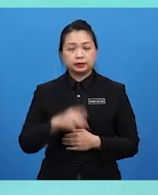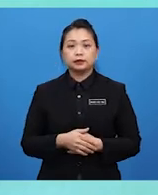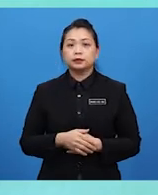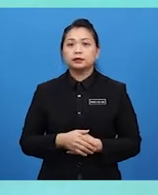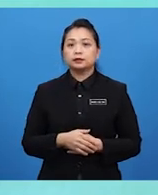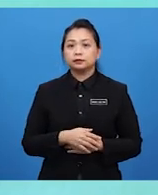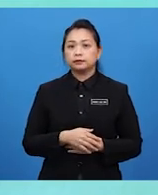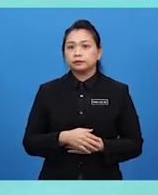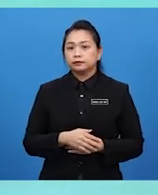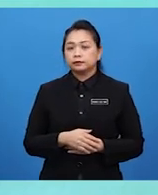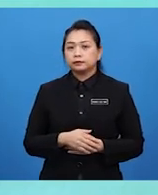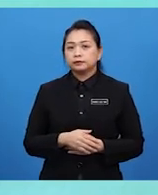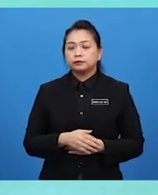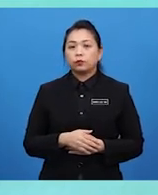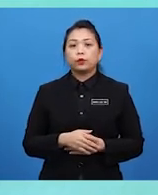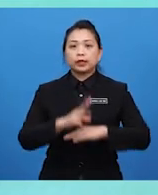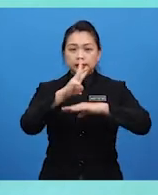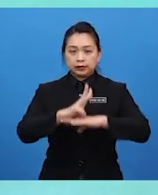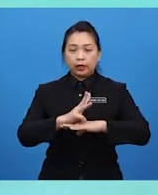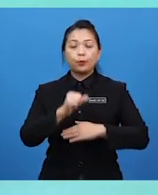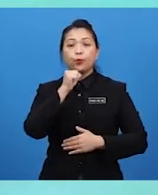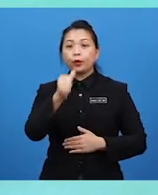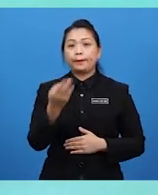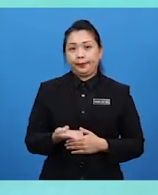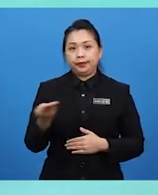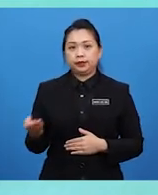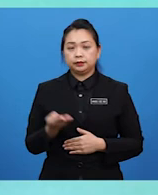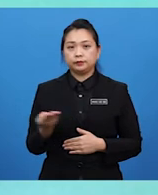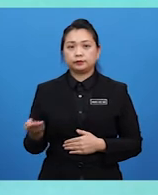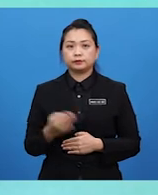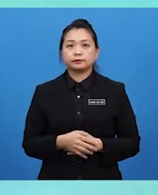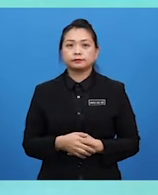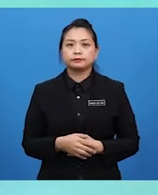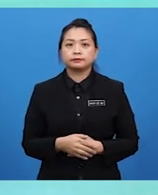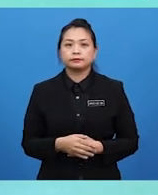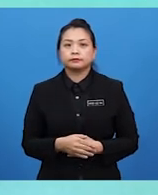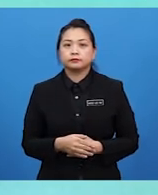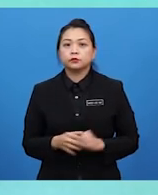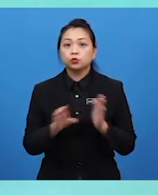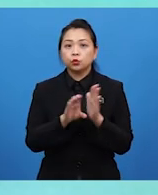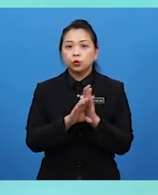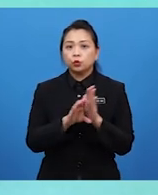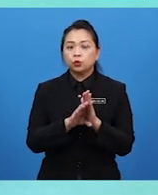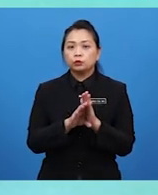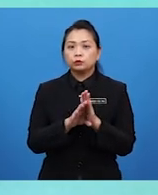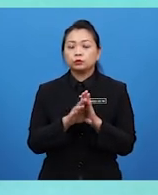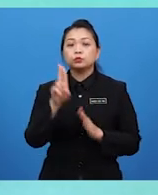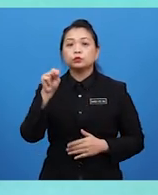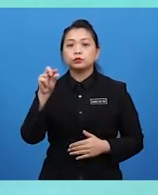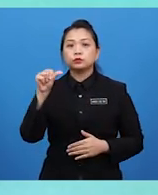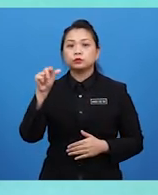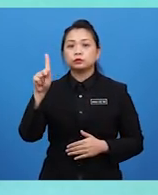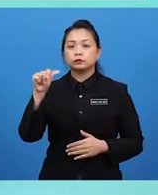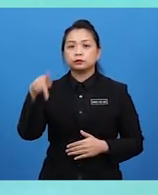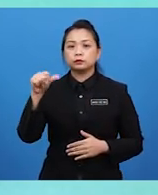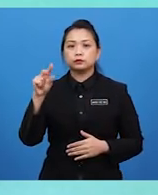dilihat dan tidak nyata. Ianya merupakan warisan bukan benda. Contohnya, yang tidak ketara ialah seperti ungkapan,